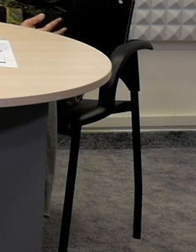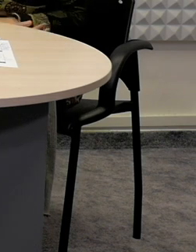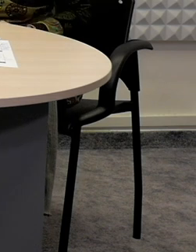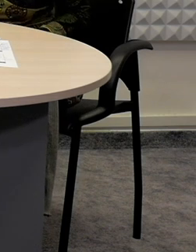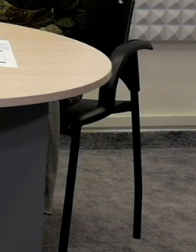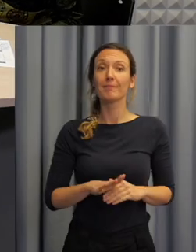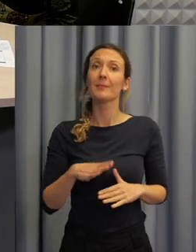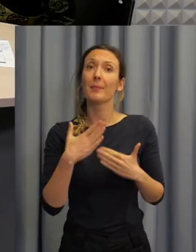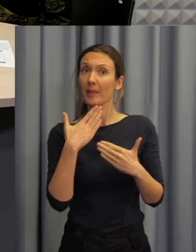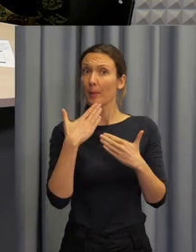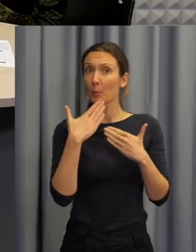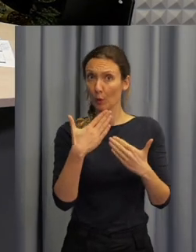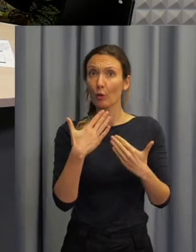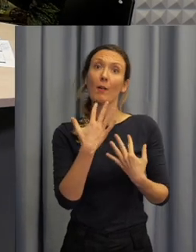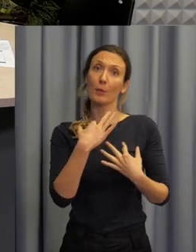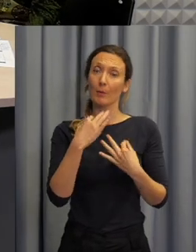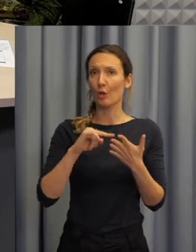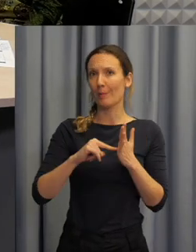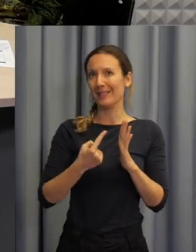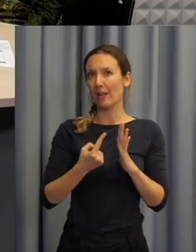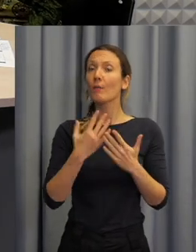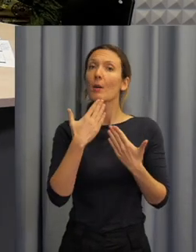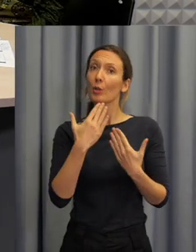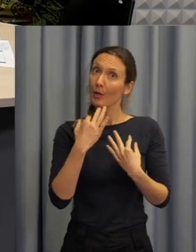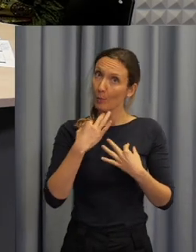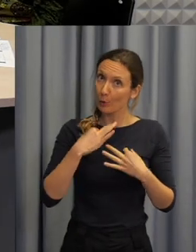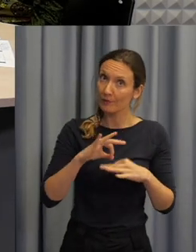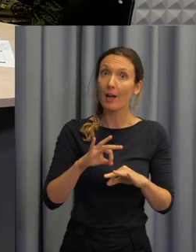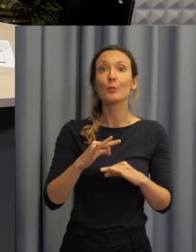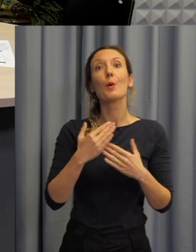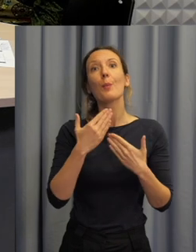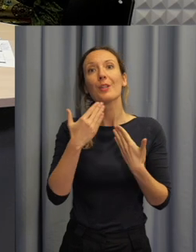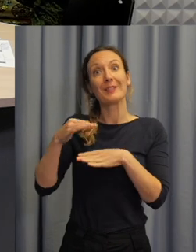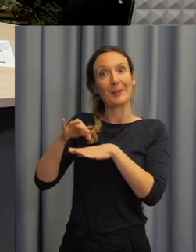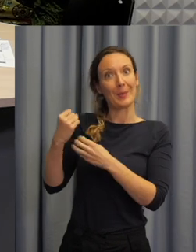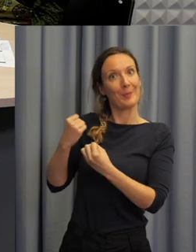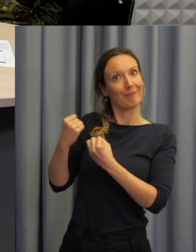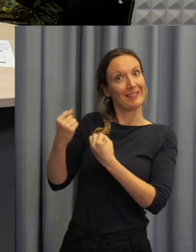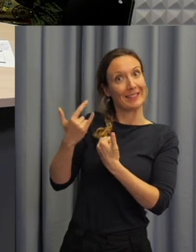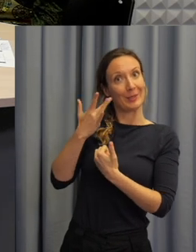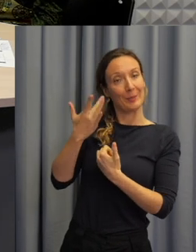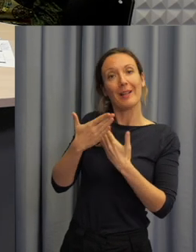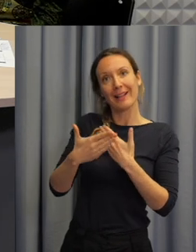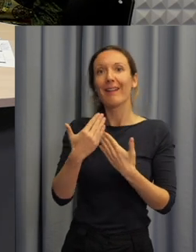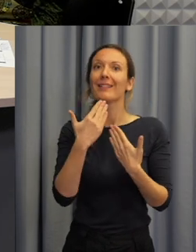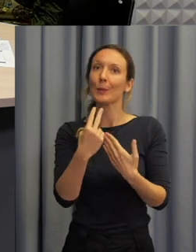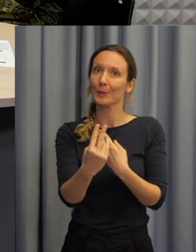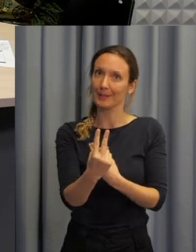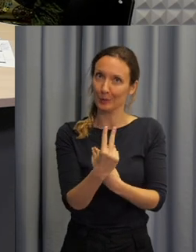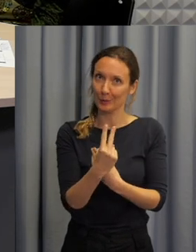pozvání, chtěla bych poděkovat za provedení dnešním odpolednem, to ještě nezaznělo a všem děkuji za pozornost.